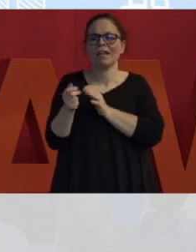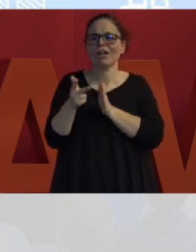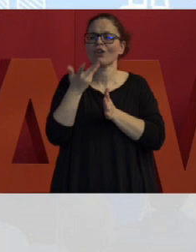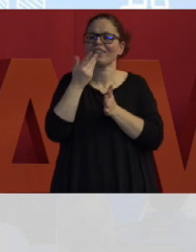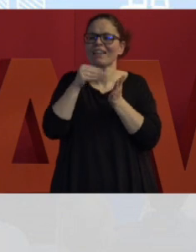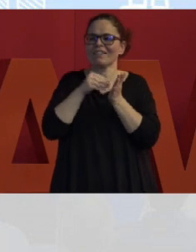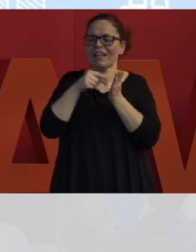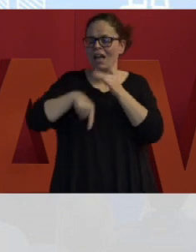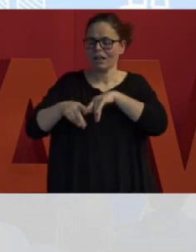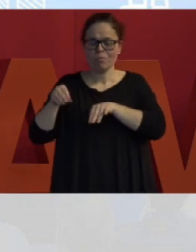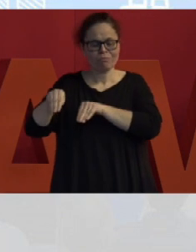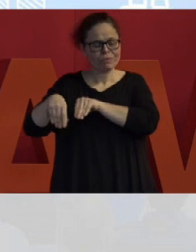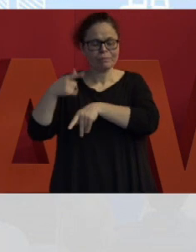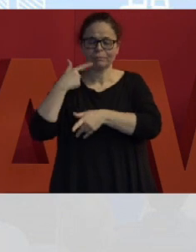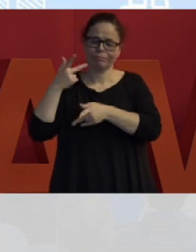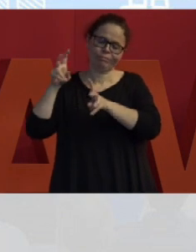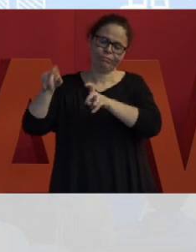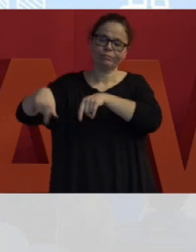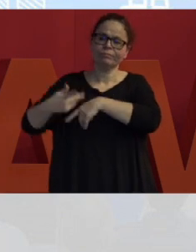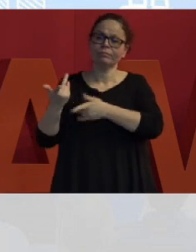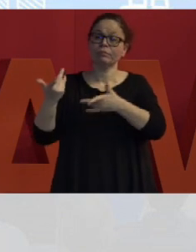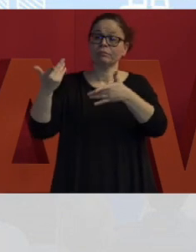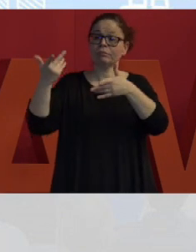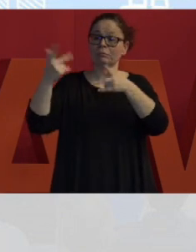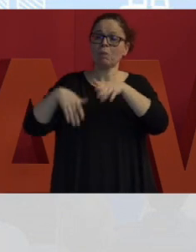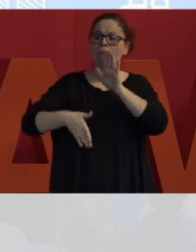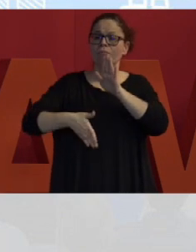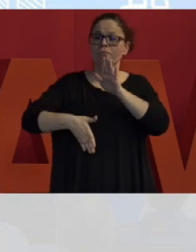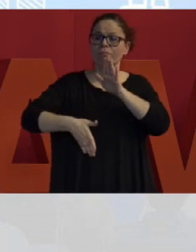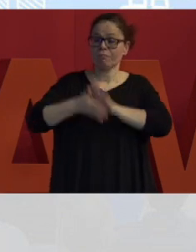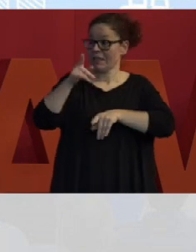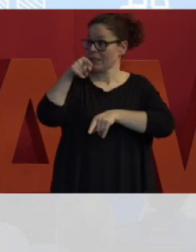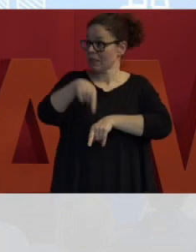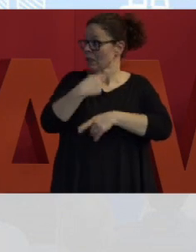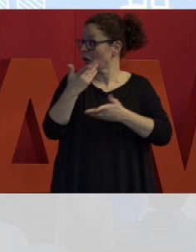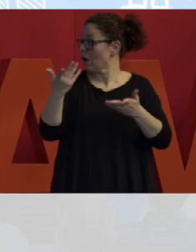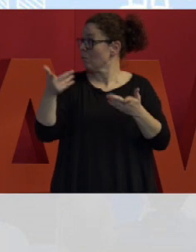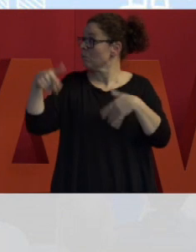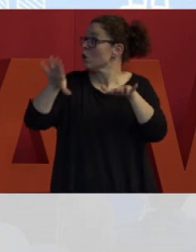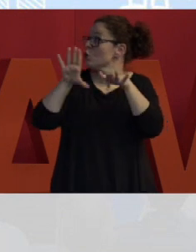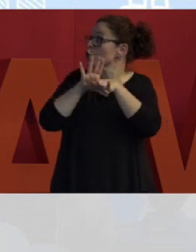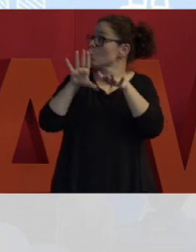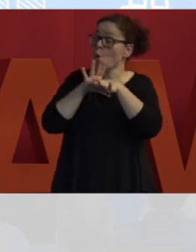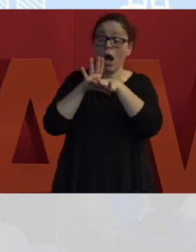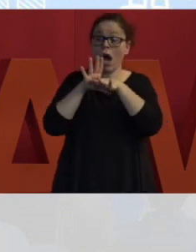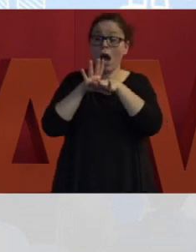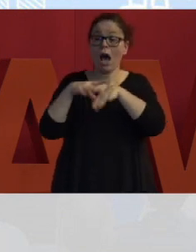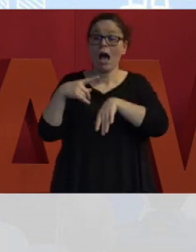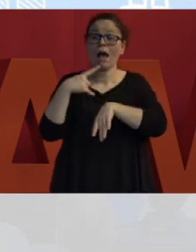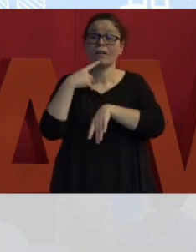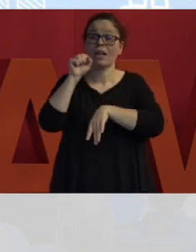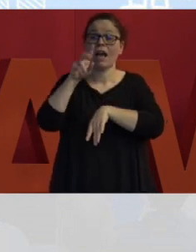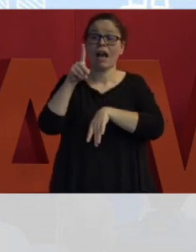stati pronti per partire. La squadra è formata da Adriano, il Product Owner, è la persona che si prende cura del